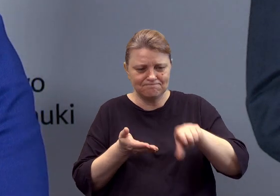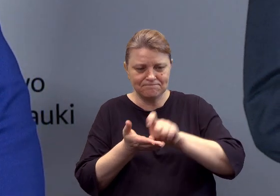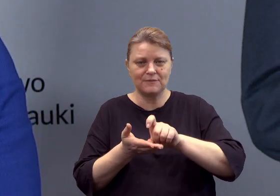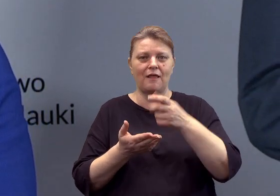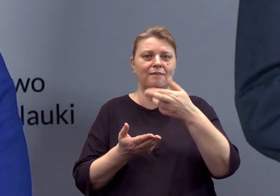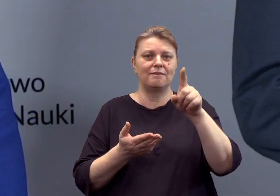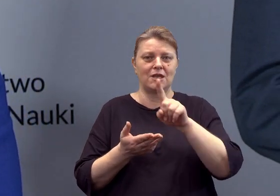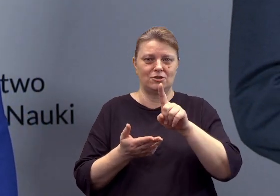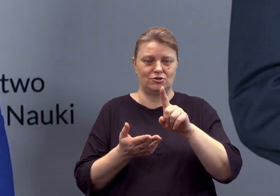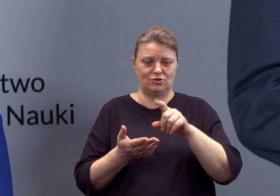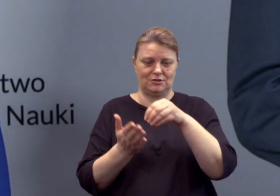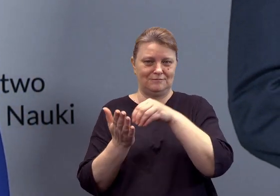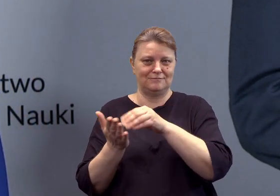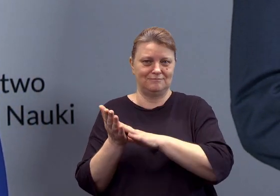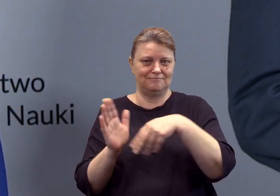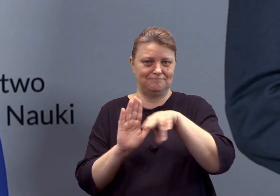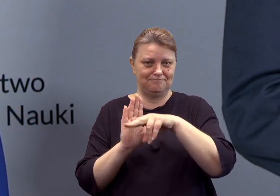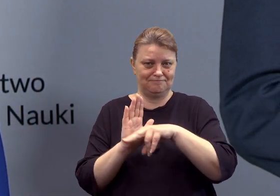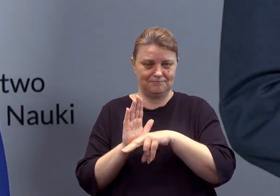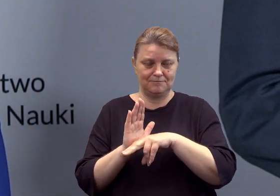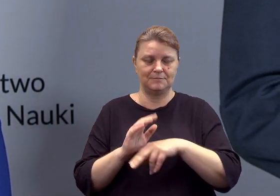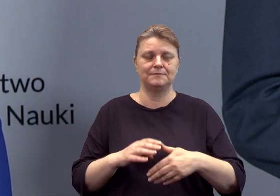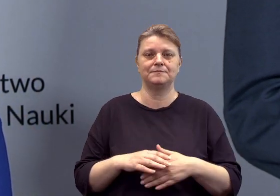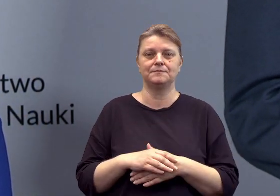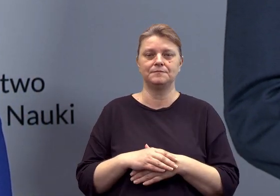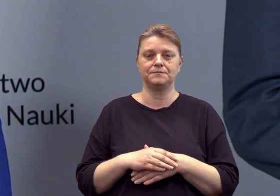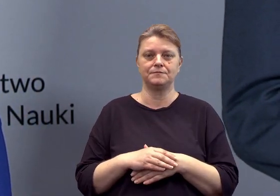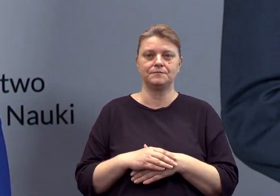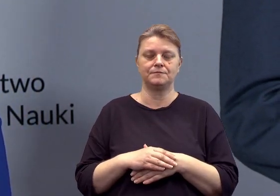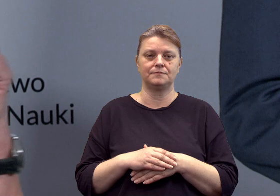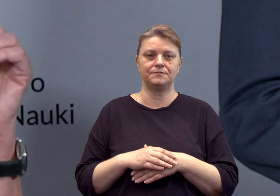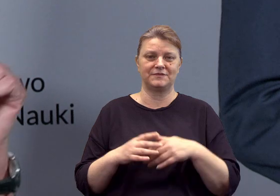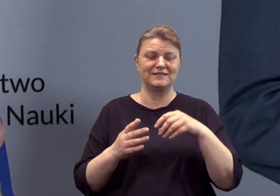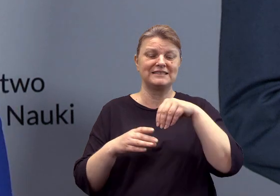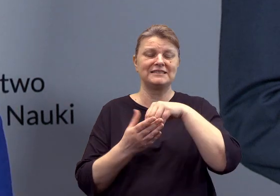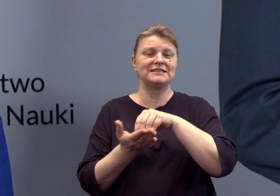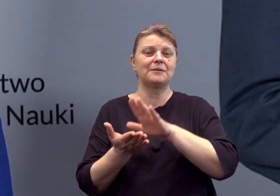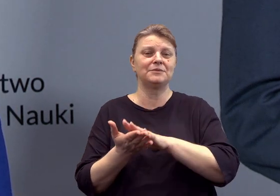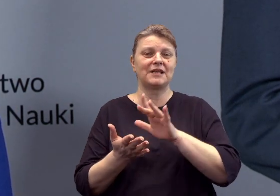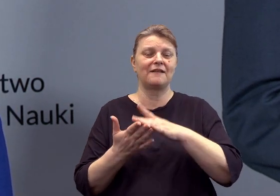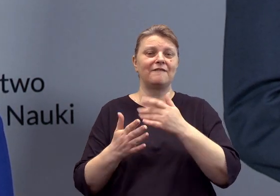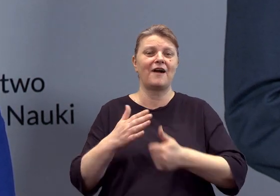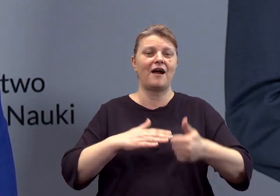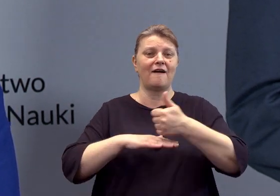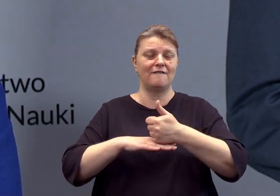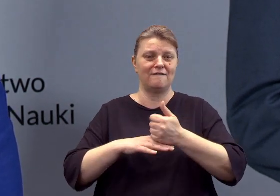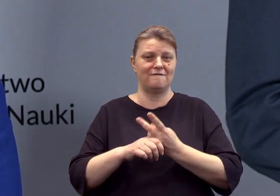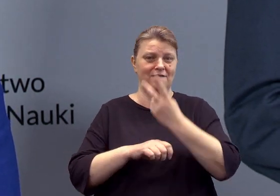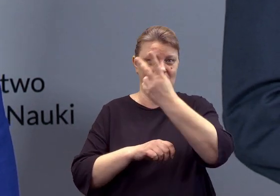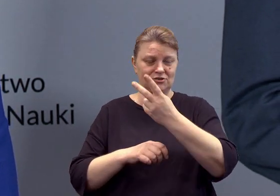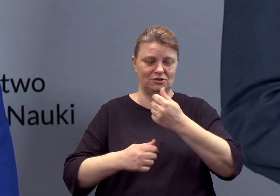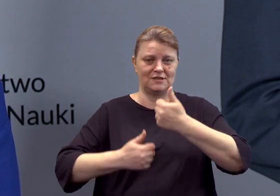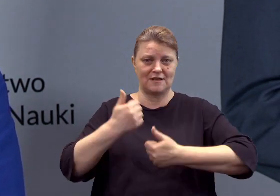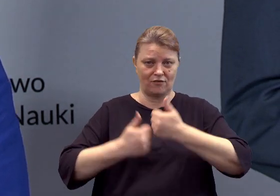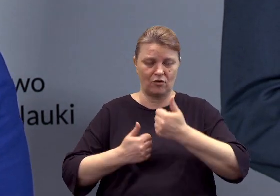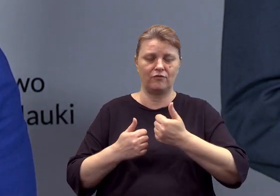to z zaawansowania w odpowiednim zaszeregowaniu w awansie zawodowym. Jest taka możliwość,